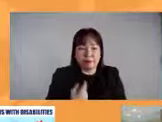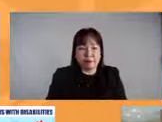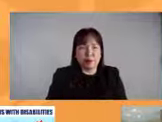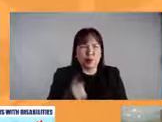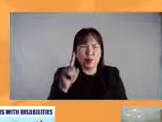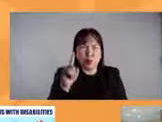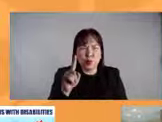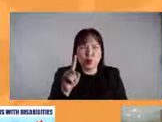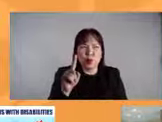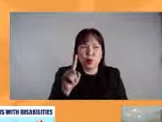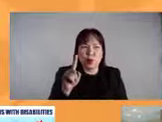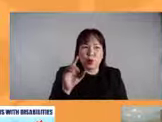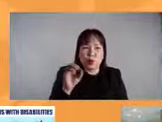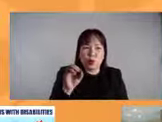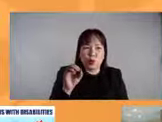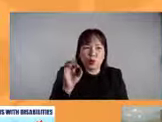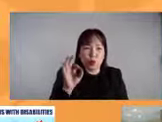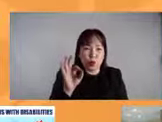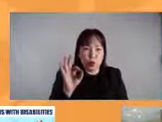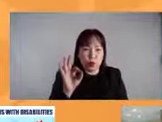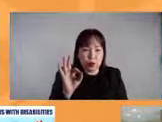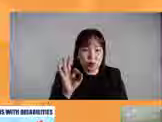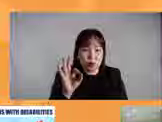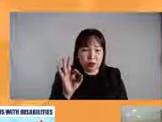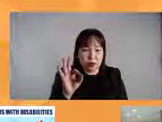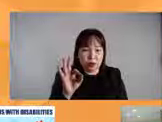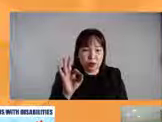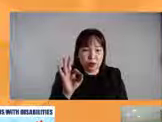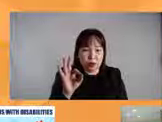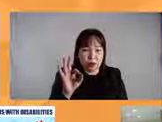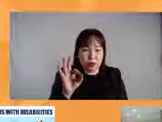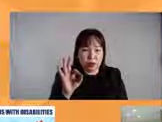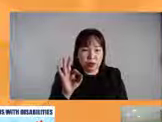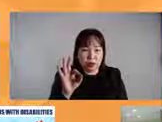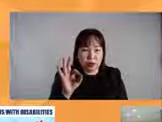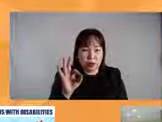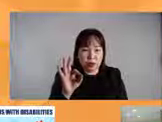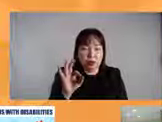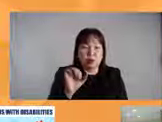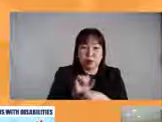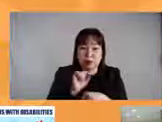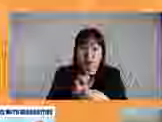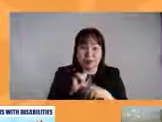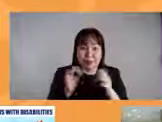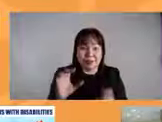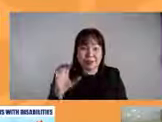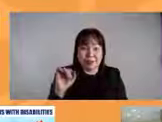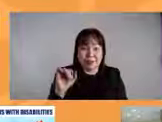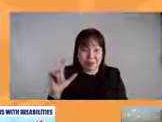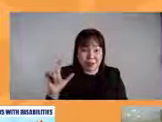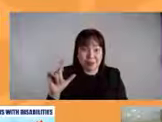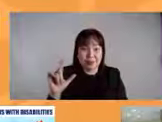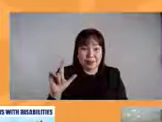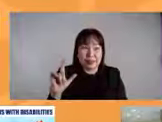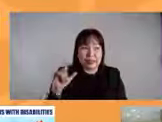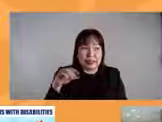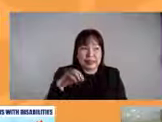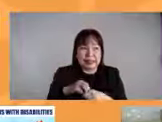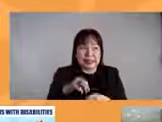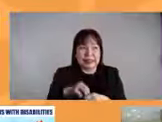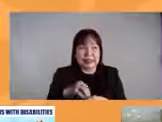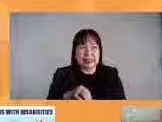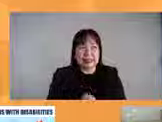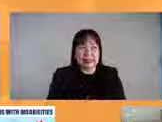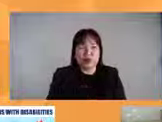blind, more than 100 blind employees na nagkakavao sa amin